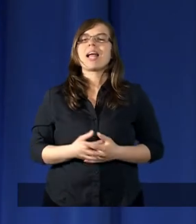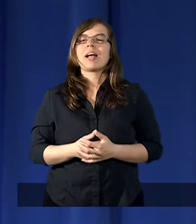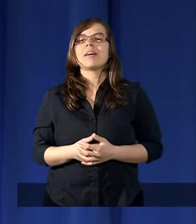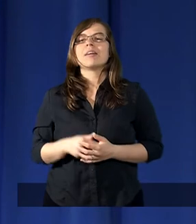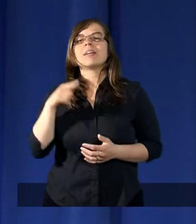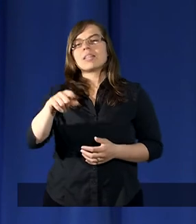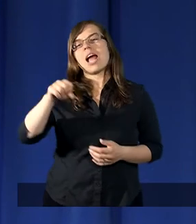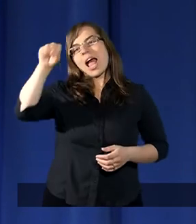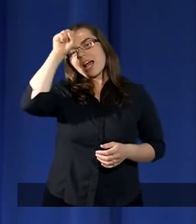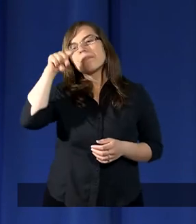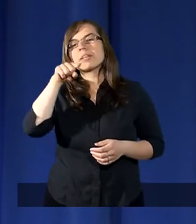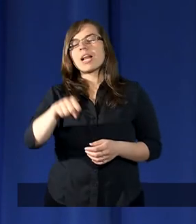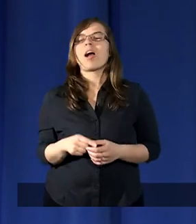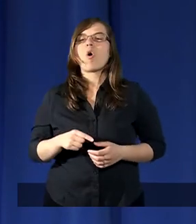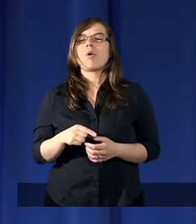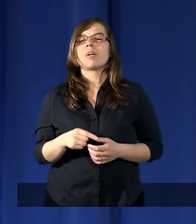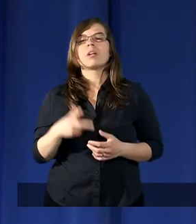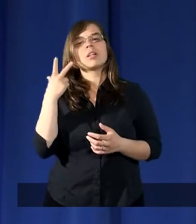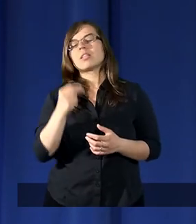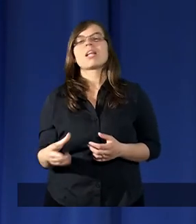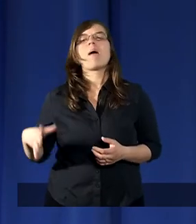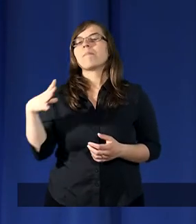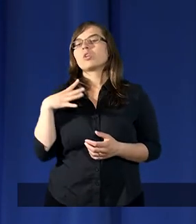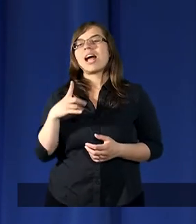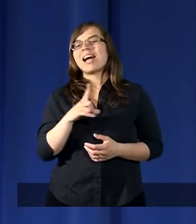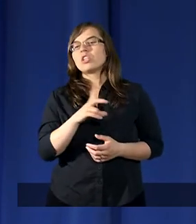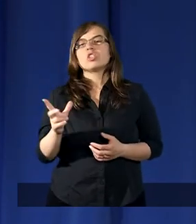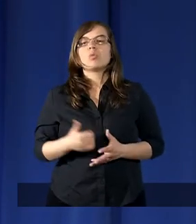Egipcjanin tego nie przeżył.